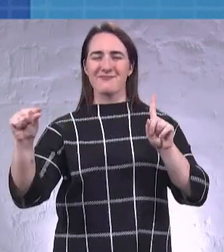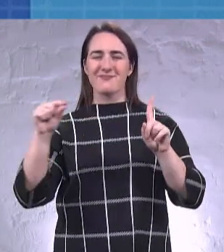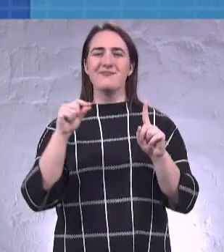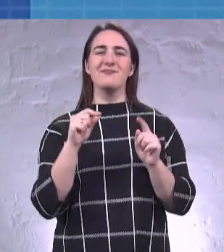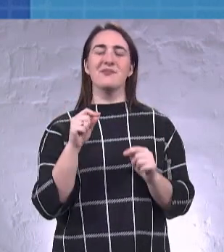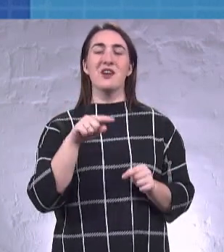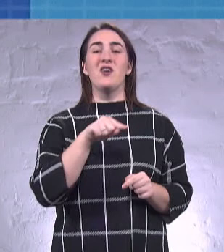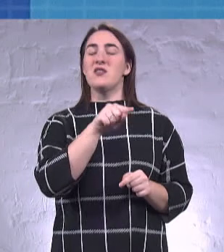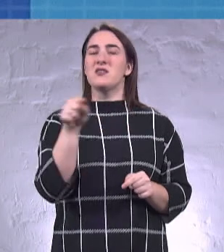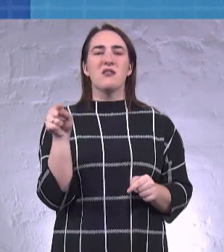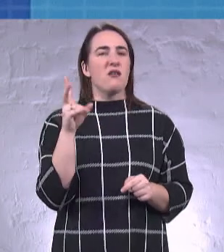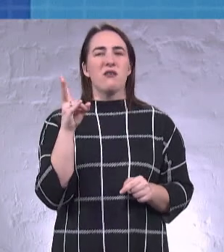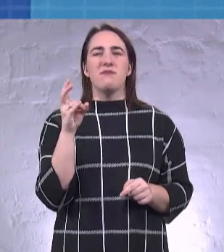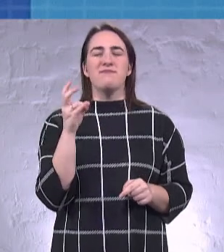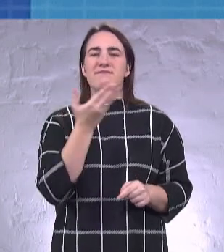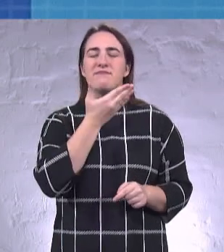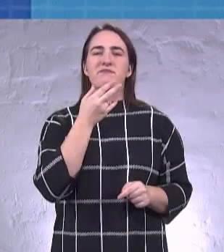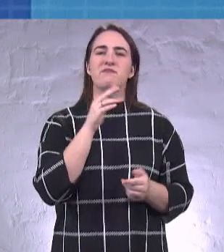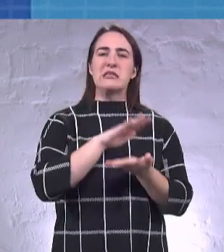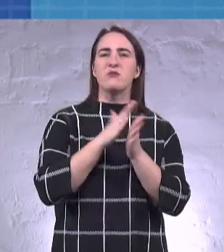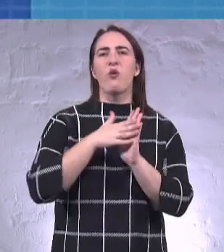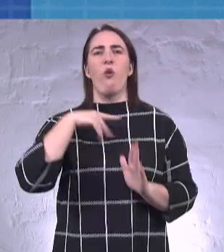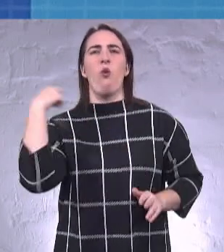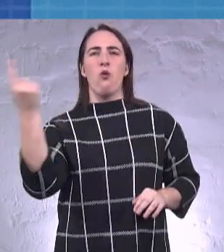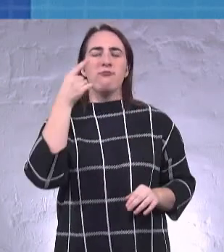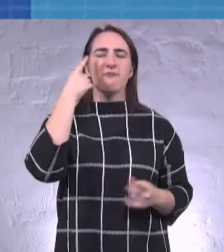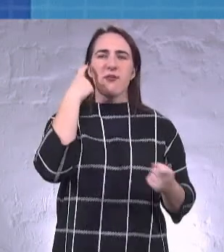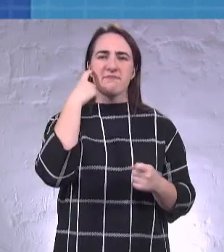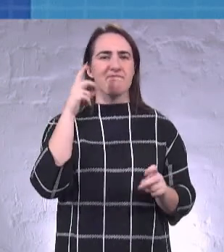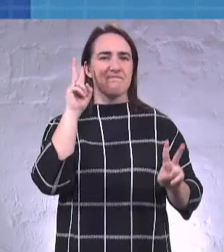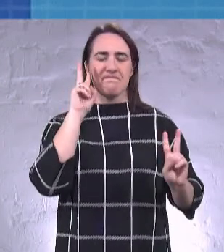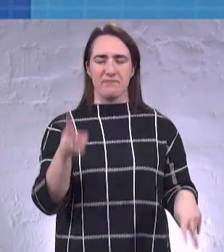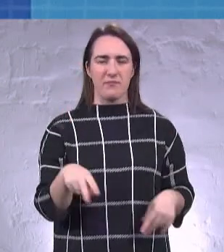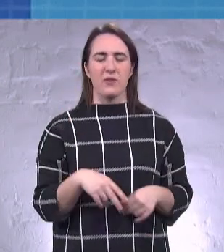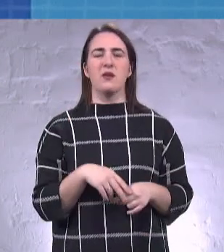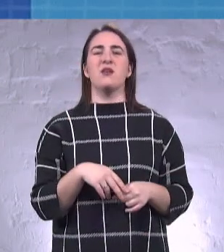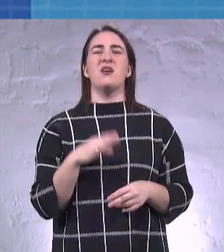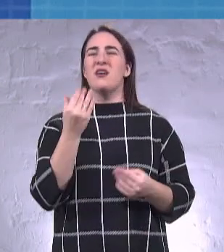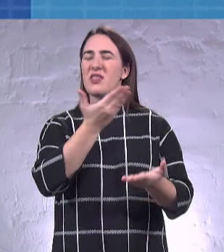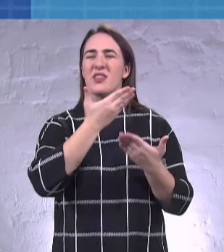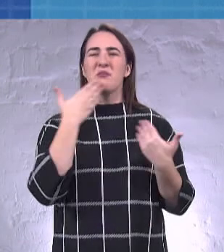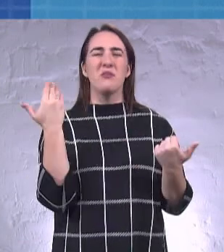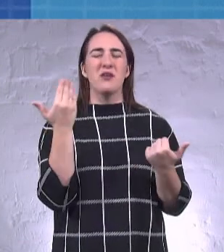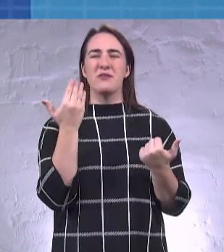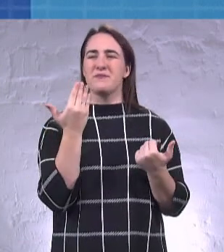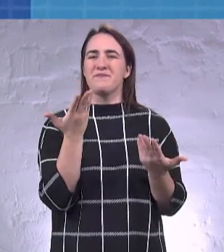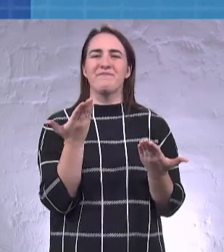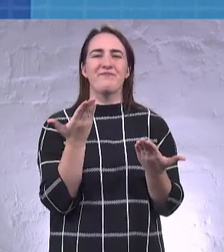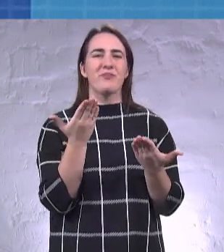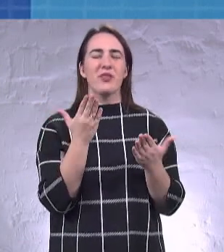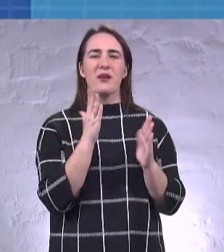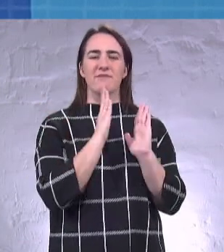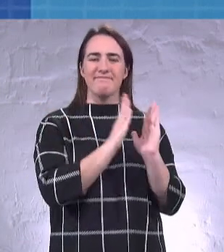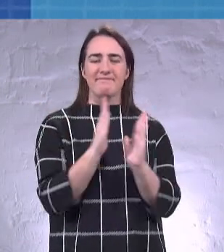не володіють ситуацією в області, тим більше в місті. І немає ніякої координаційних дій